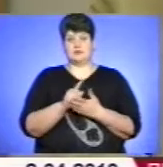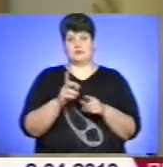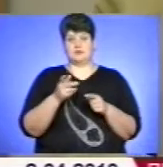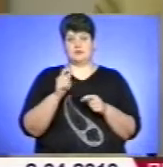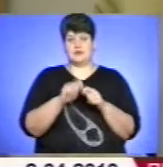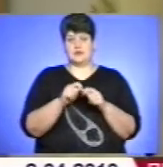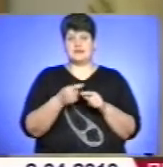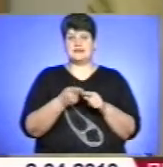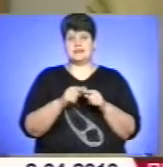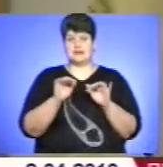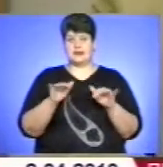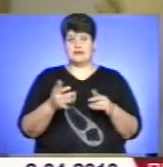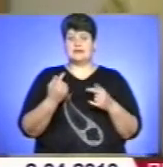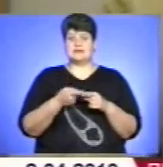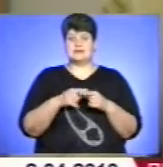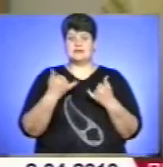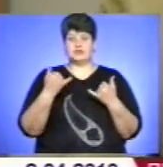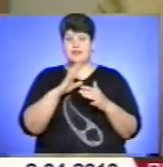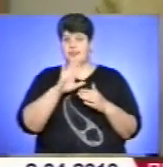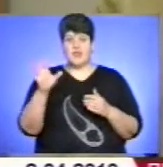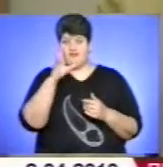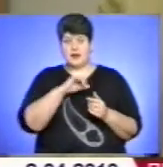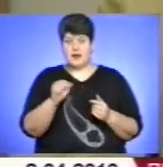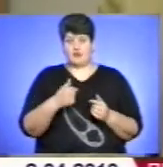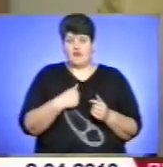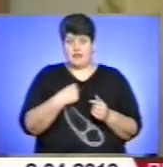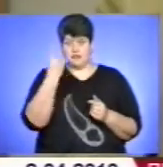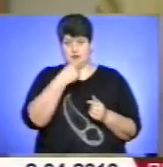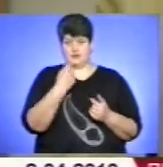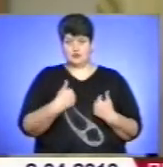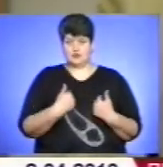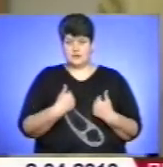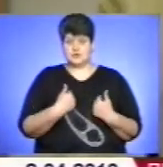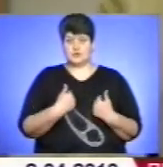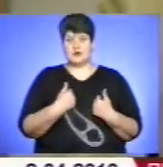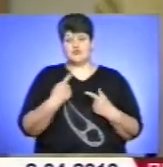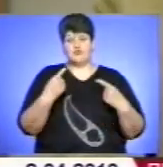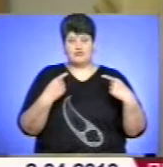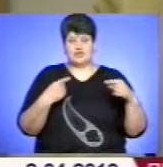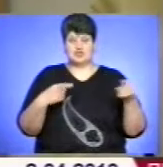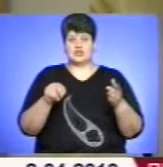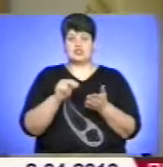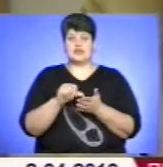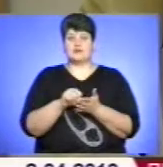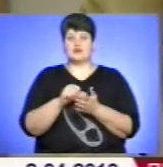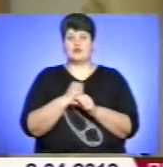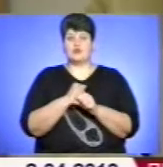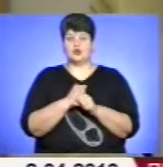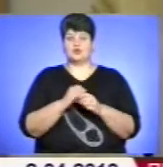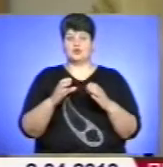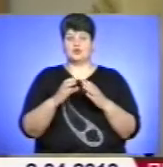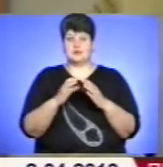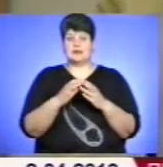такі речі. Тому що це сьогодні не вкрали, скажімо, в мене особисто, чи в інших членів роботи. Це вкрали в нас